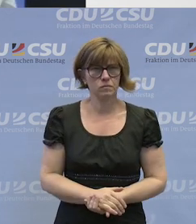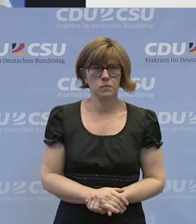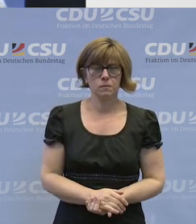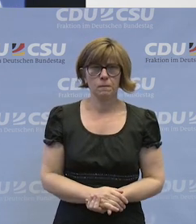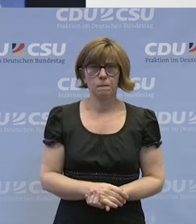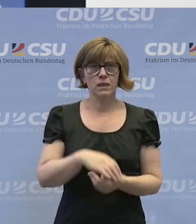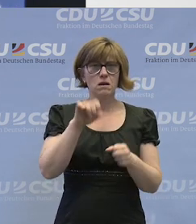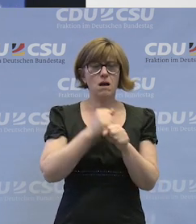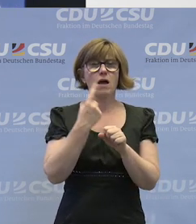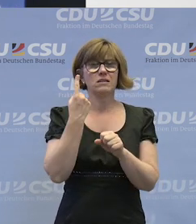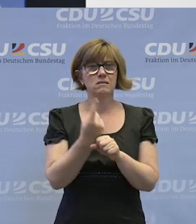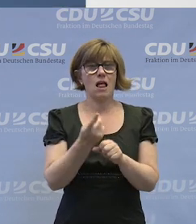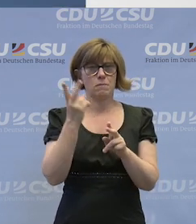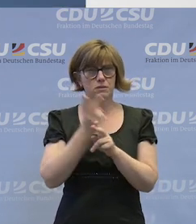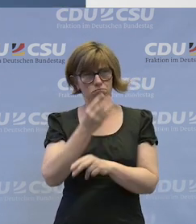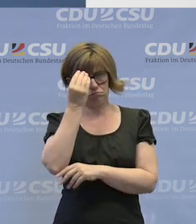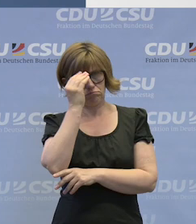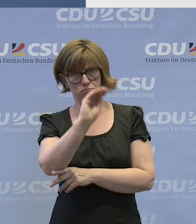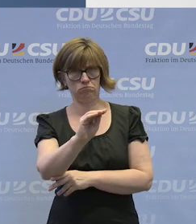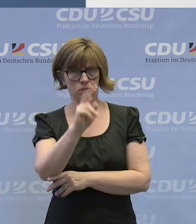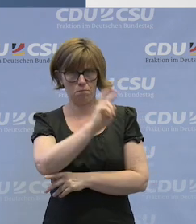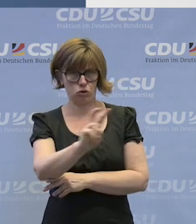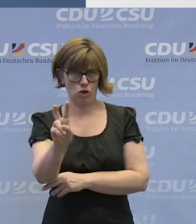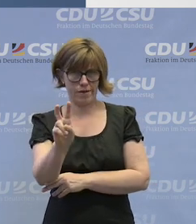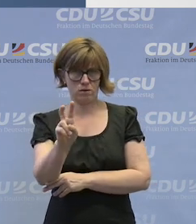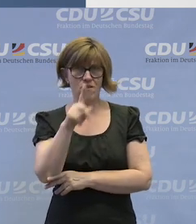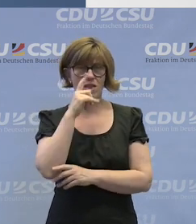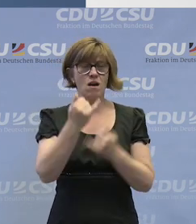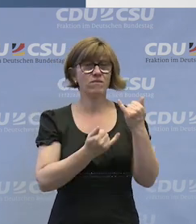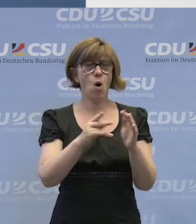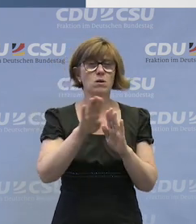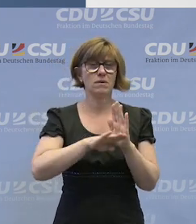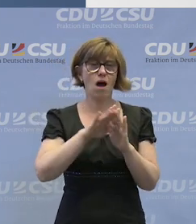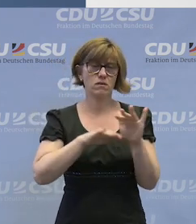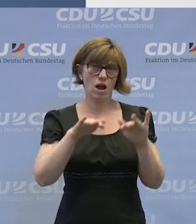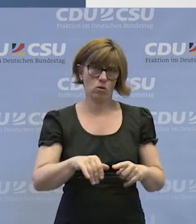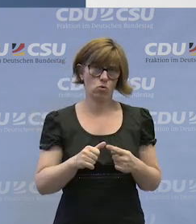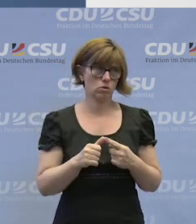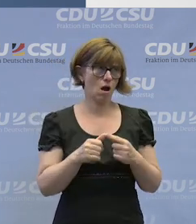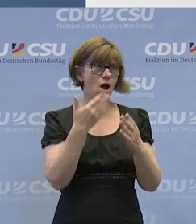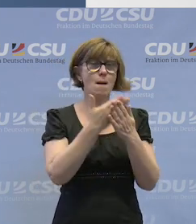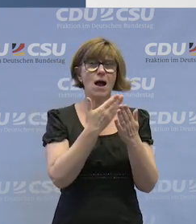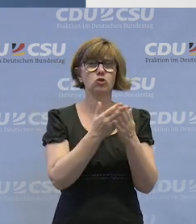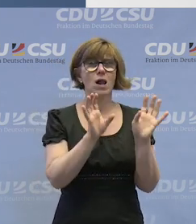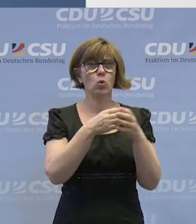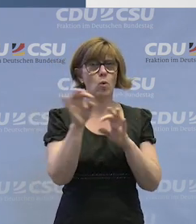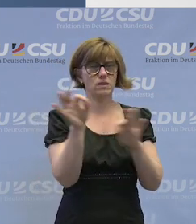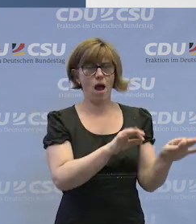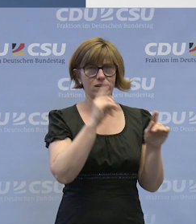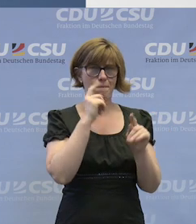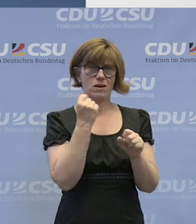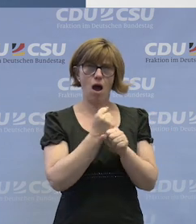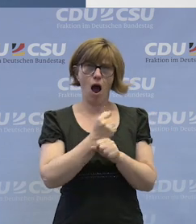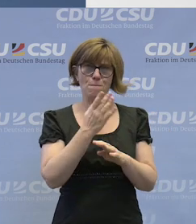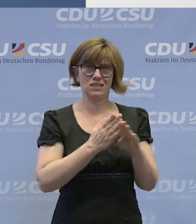Also sie können sicherlich dann immer wieder darauf aufmerksam machen, wenn Frauen irgendwie benachteiligt sind. Wenn zum Beispiel irgendein Gruppenleiter meint, irgendwelche